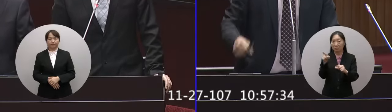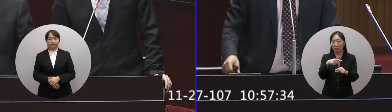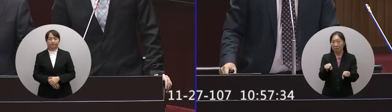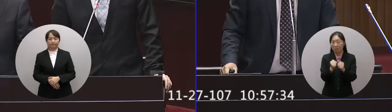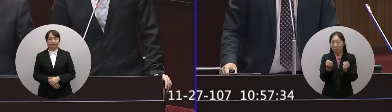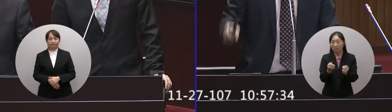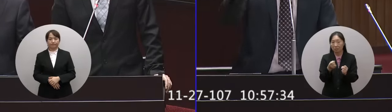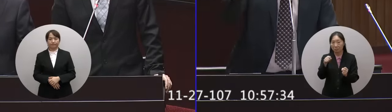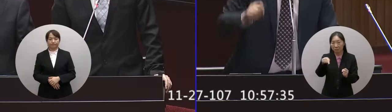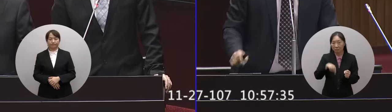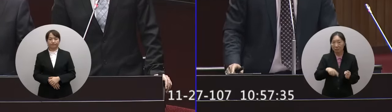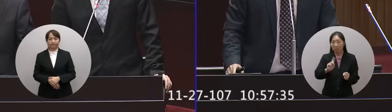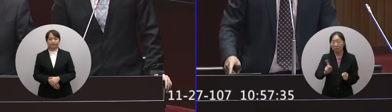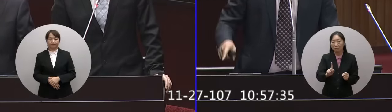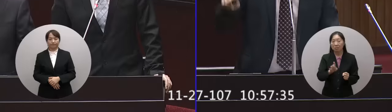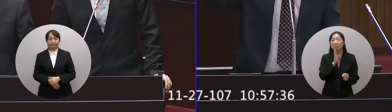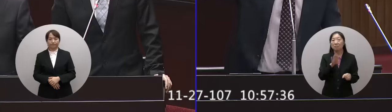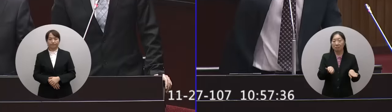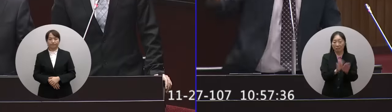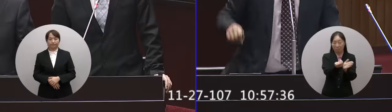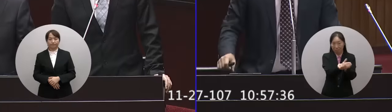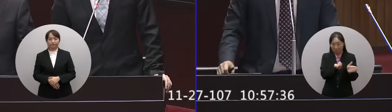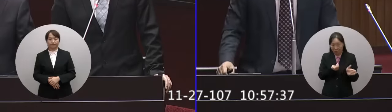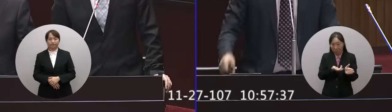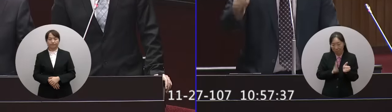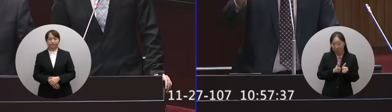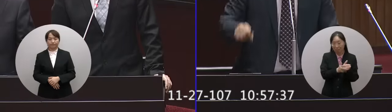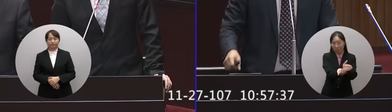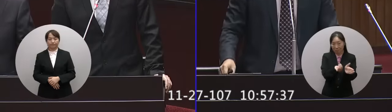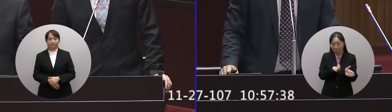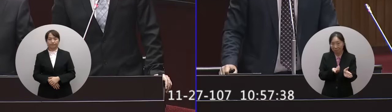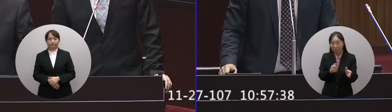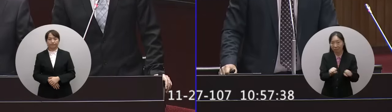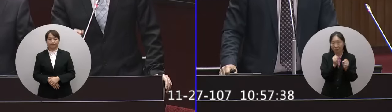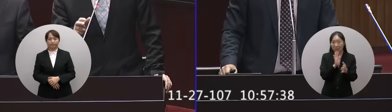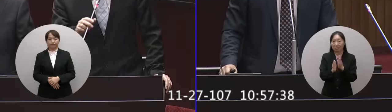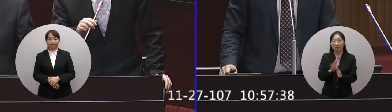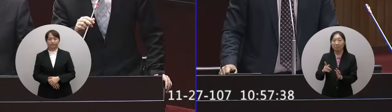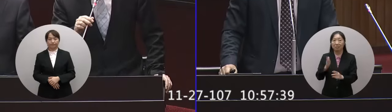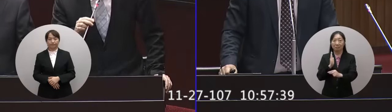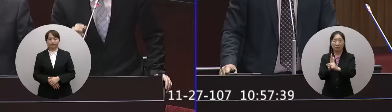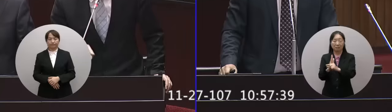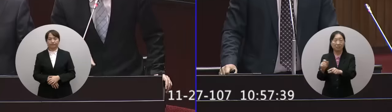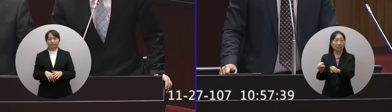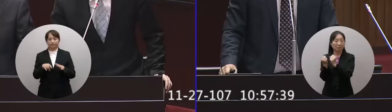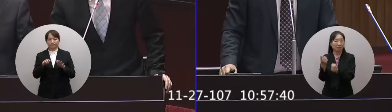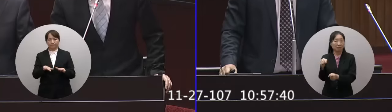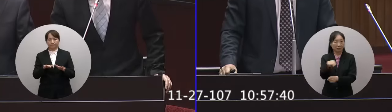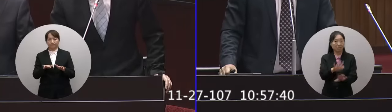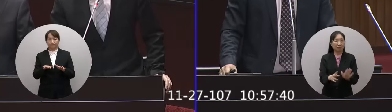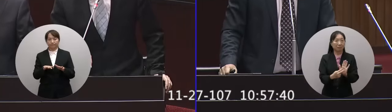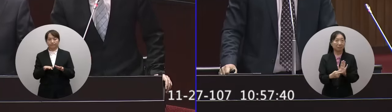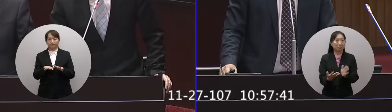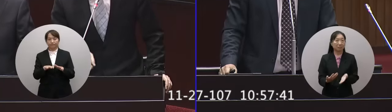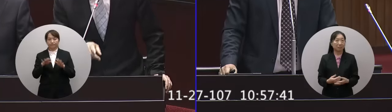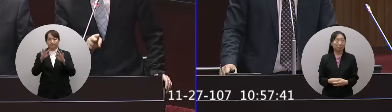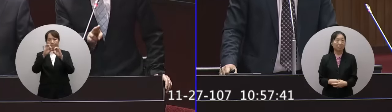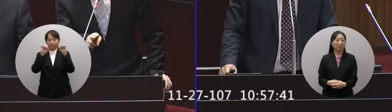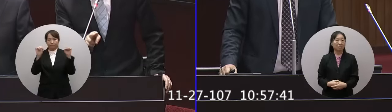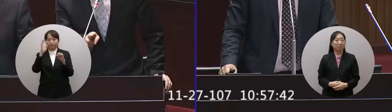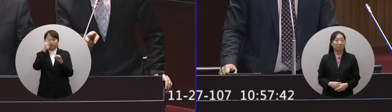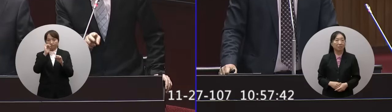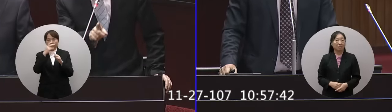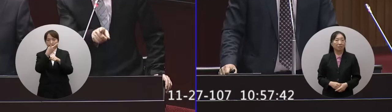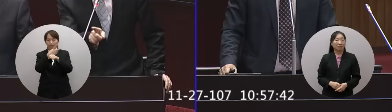請說明是一開始就壞掉還是開一半才壞掉請說明因為我們現在的這個瞭解了他